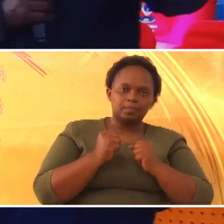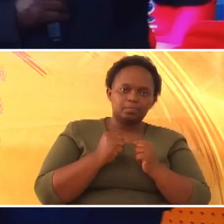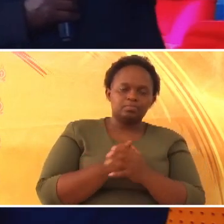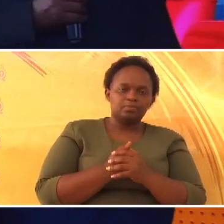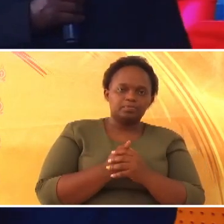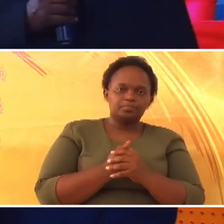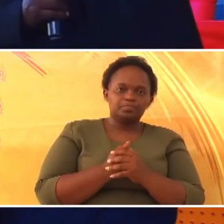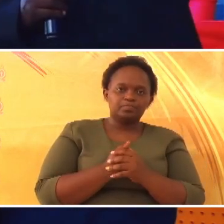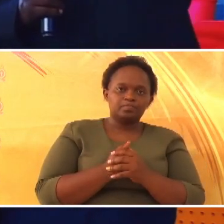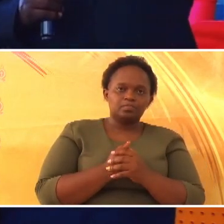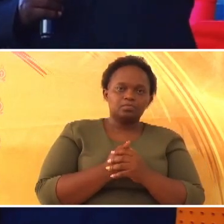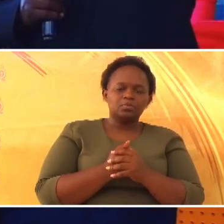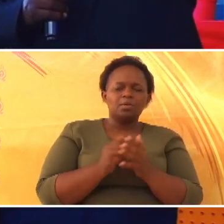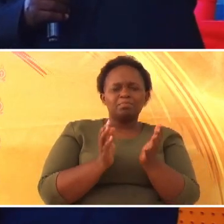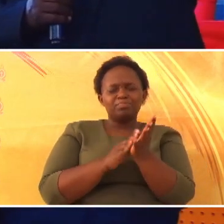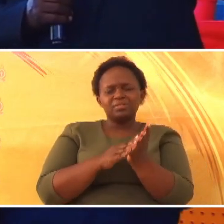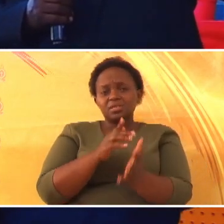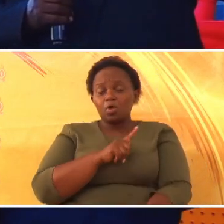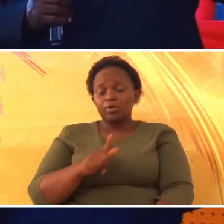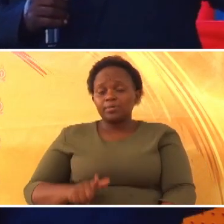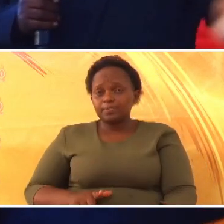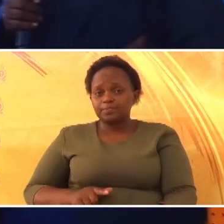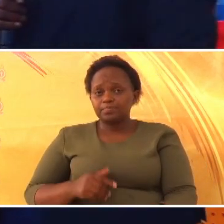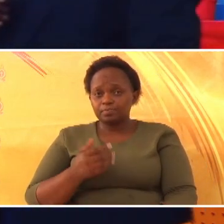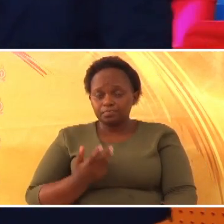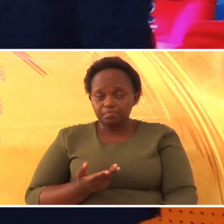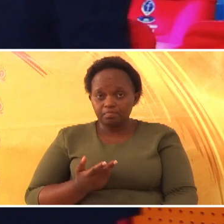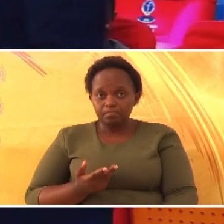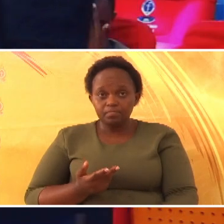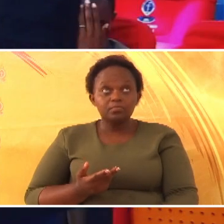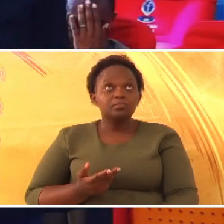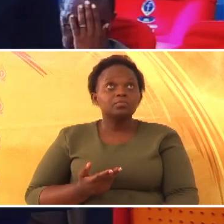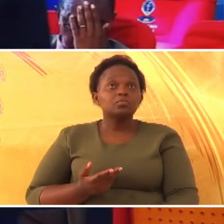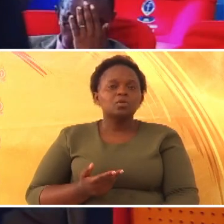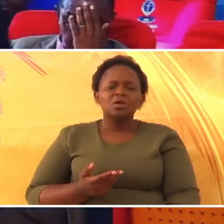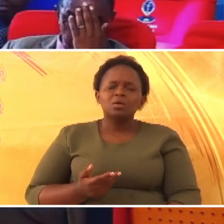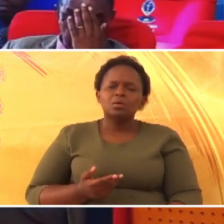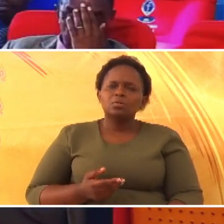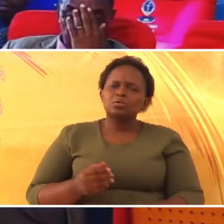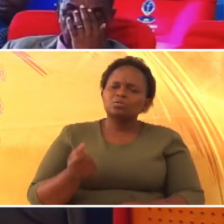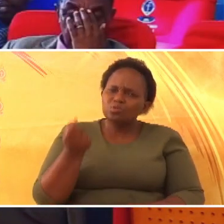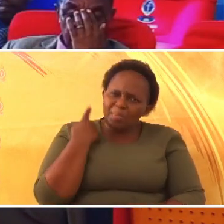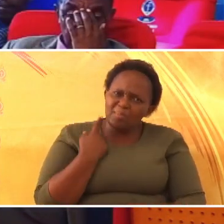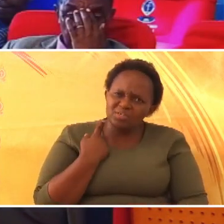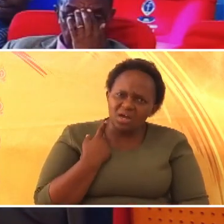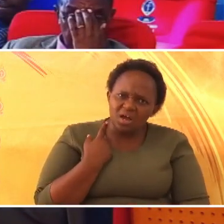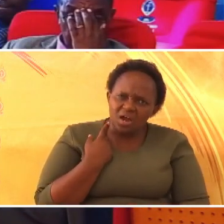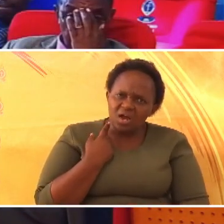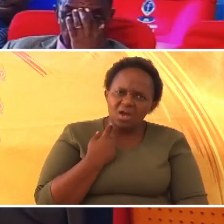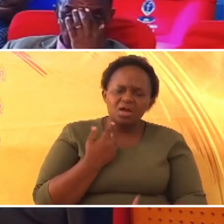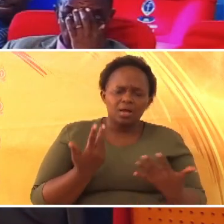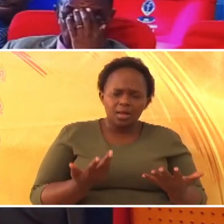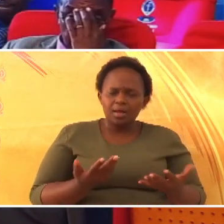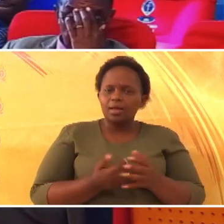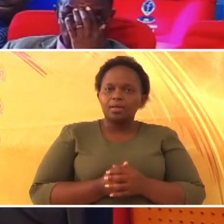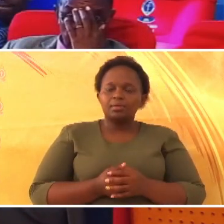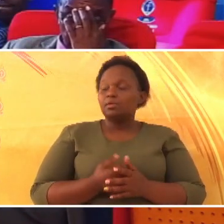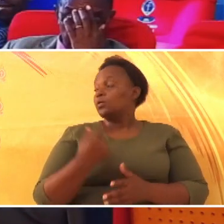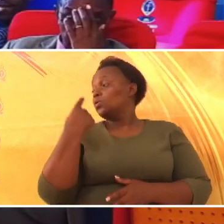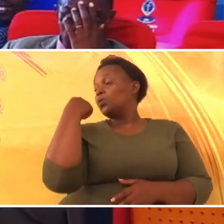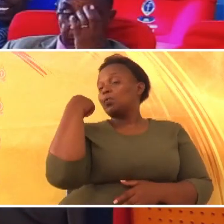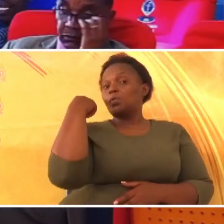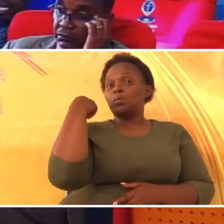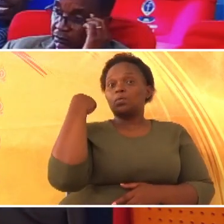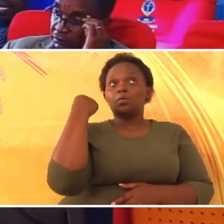this race. Kwa nasipiwe, kwa pamoja. Nijuzi tu